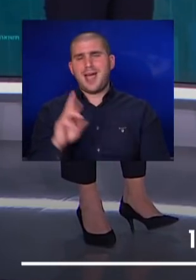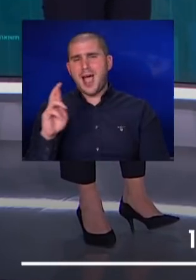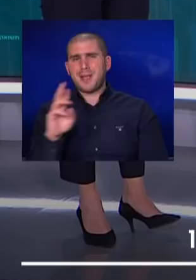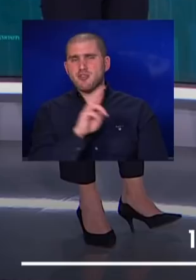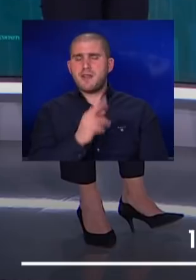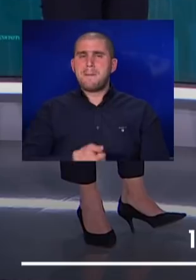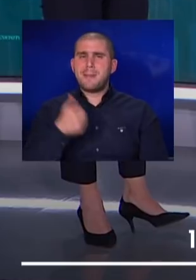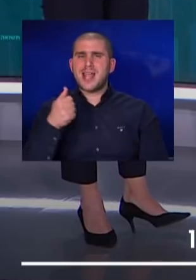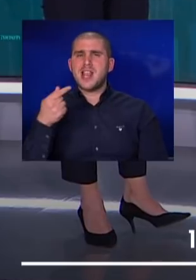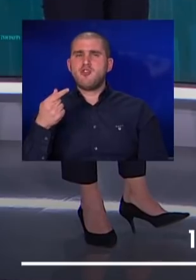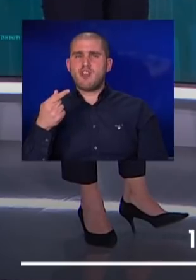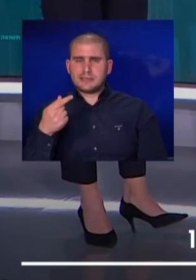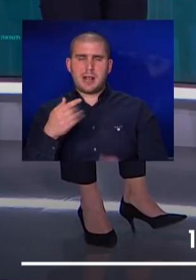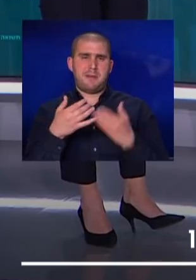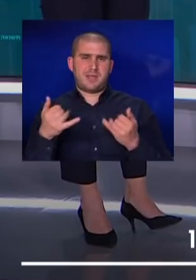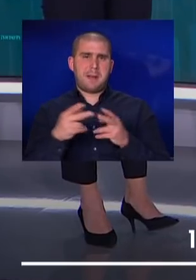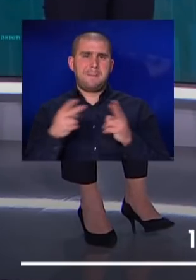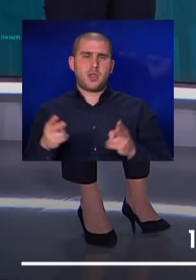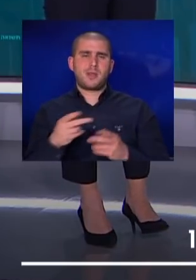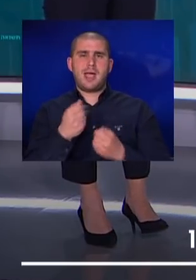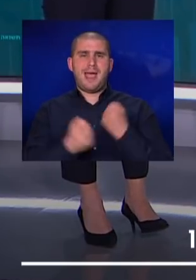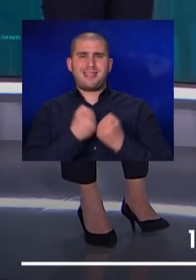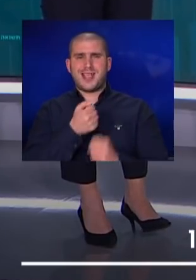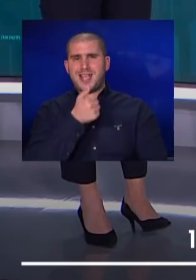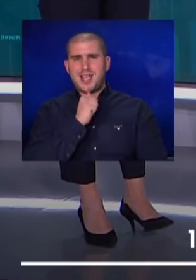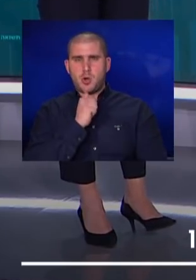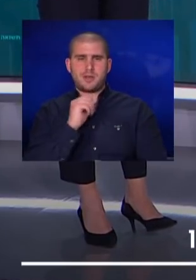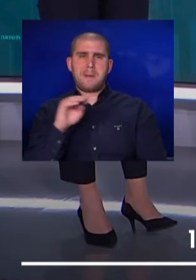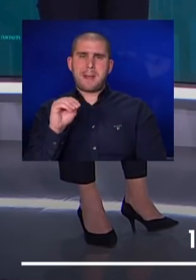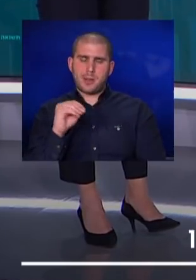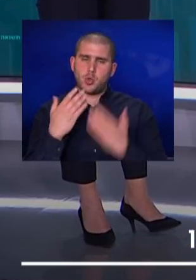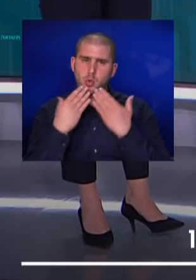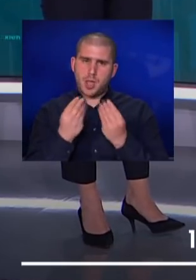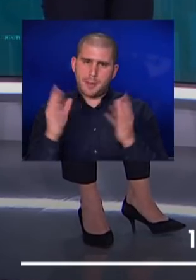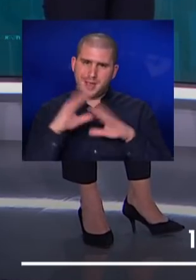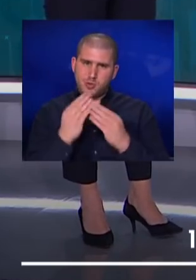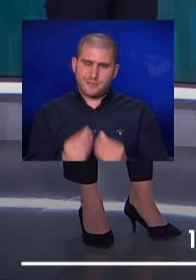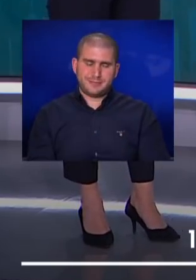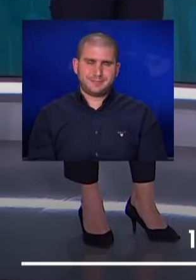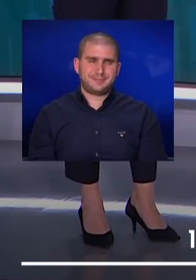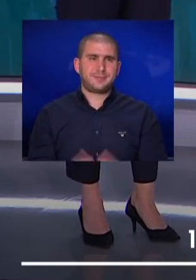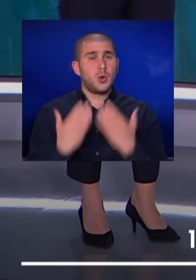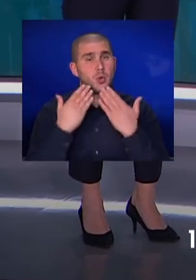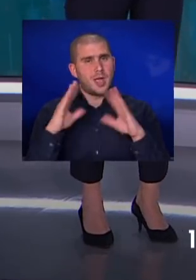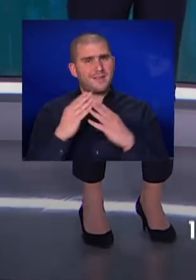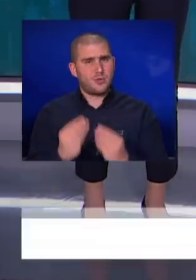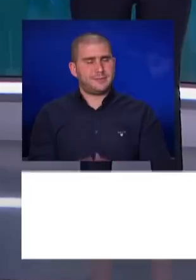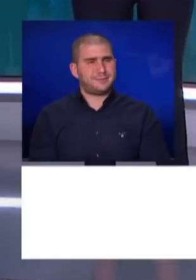מנכל ג'נצל שמפתחת פתרונות אנרגיה מבוססים על מימן תודה שהיית איתנו ערב טוב תודה וערב טוב